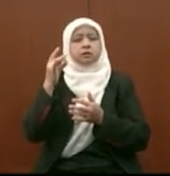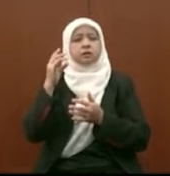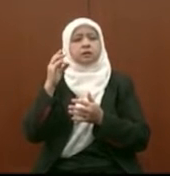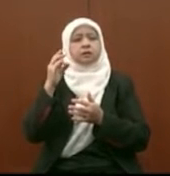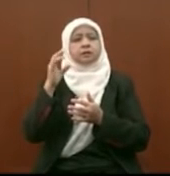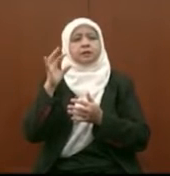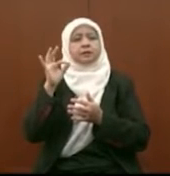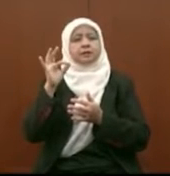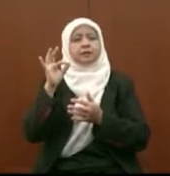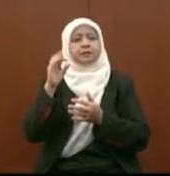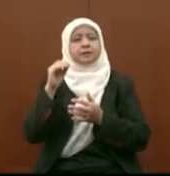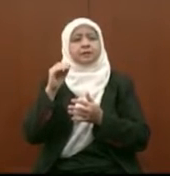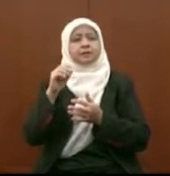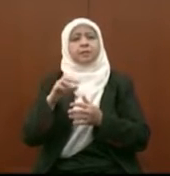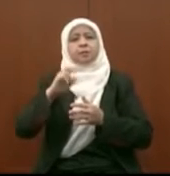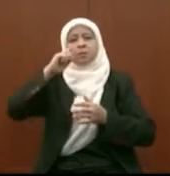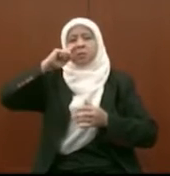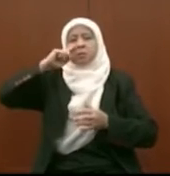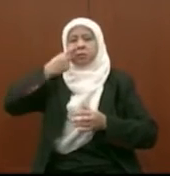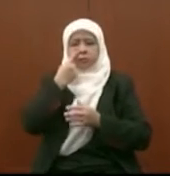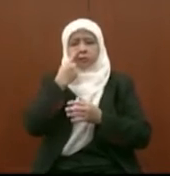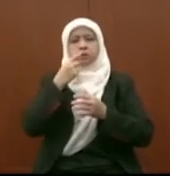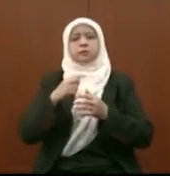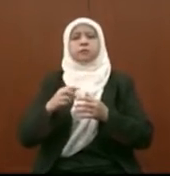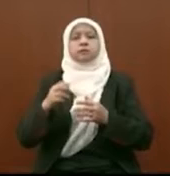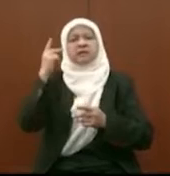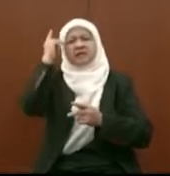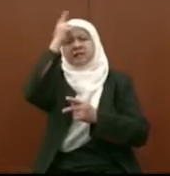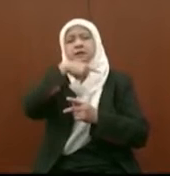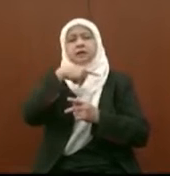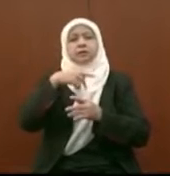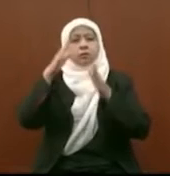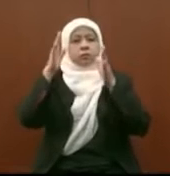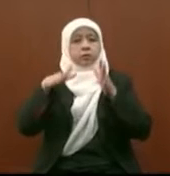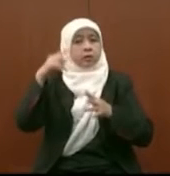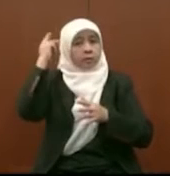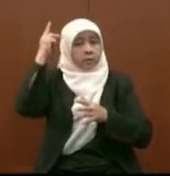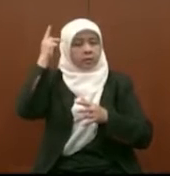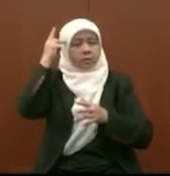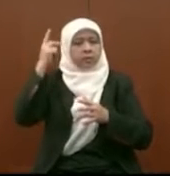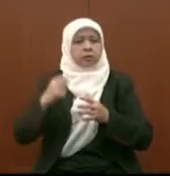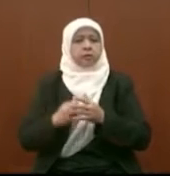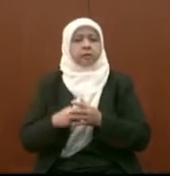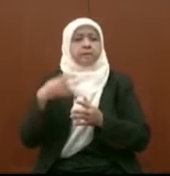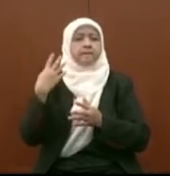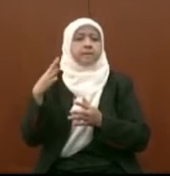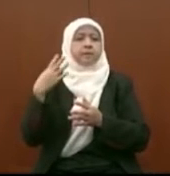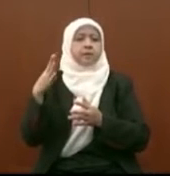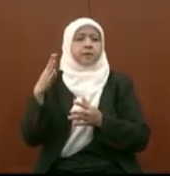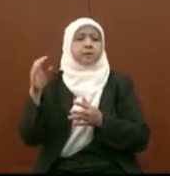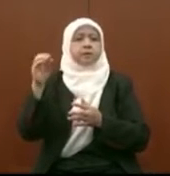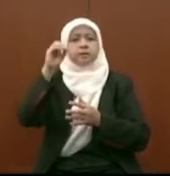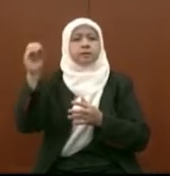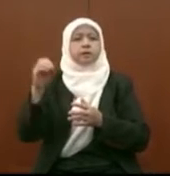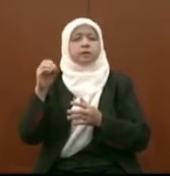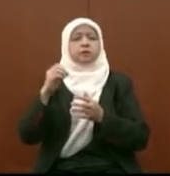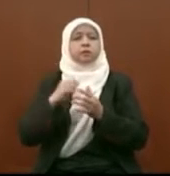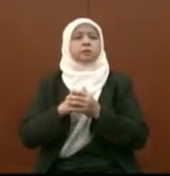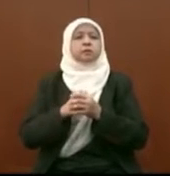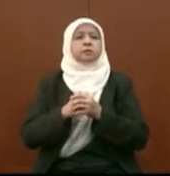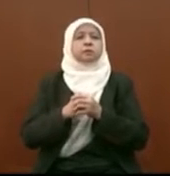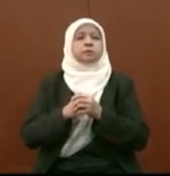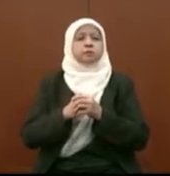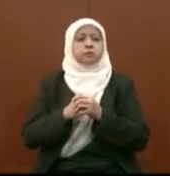dengan tingkah laku yang ditunjukkan oleh orang politik ini finding ya dan 14% mengatakan mereka tiada